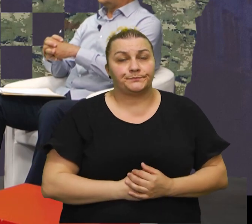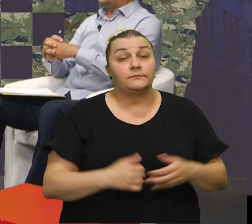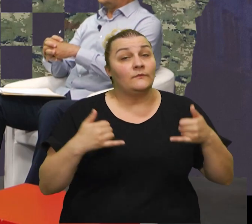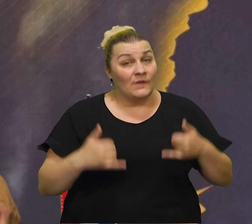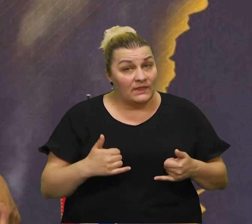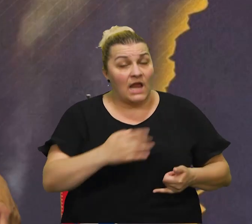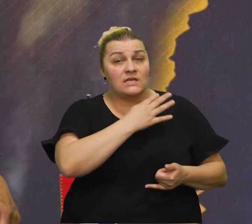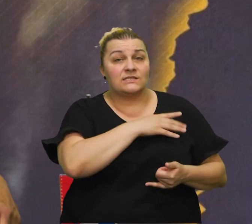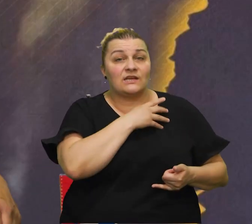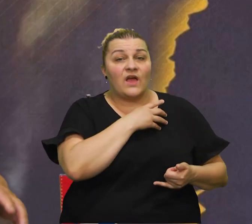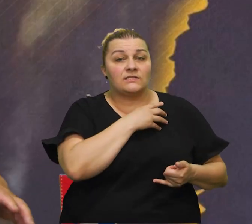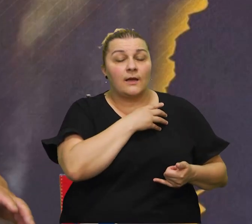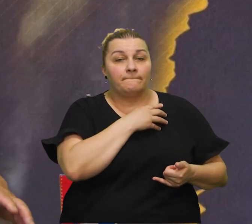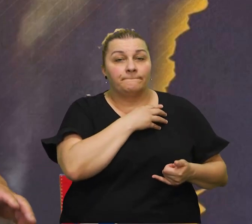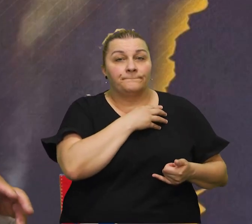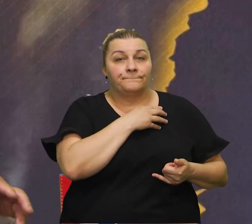današnja Hrvatska